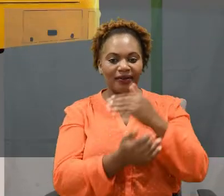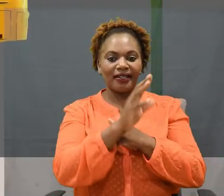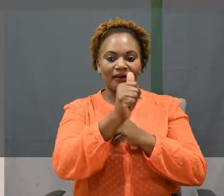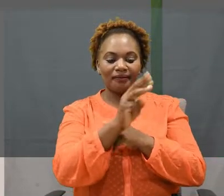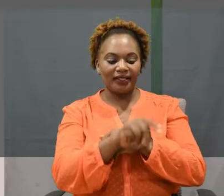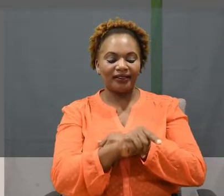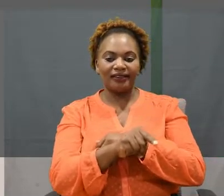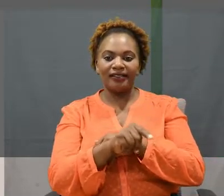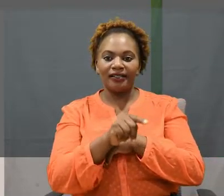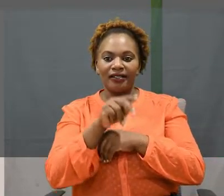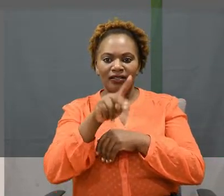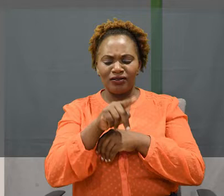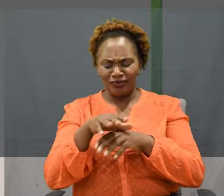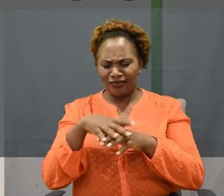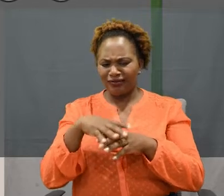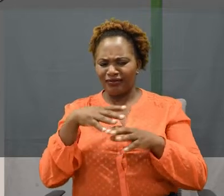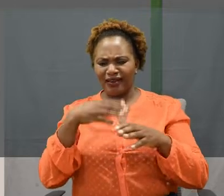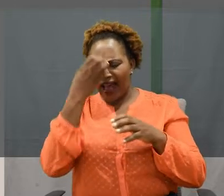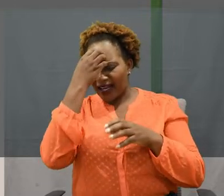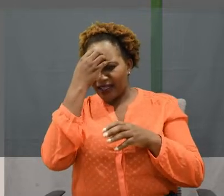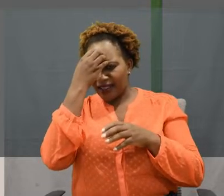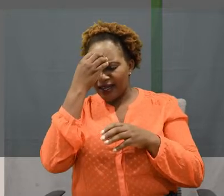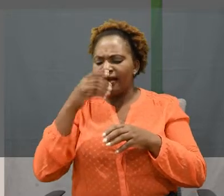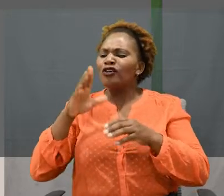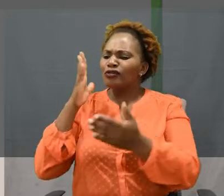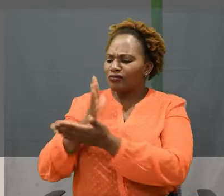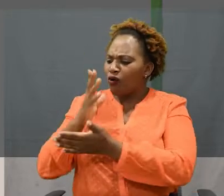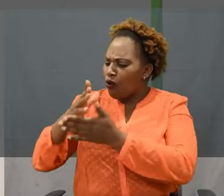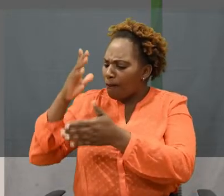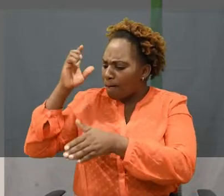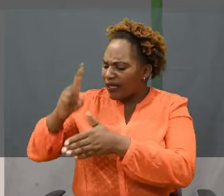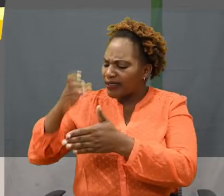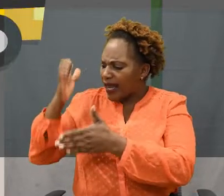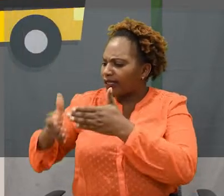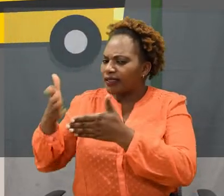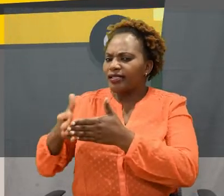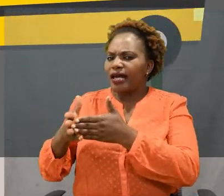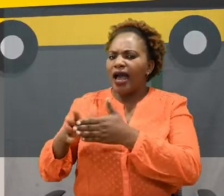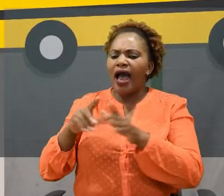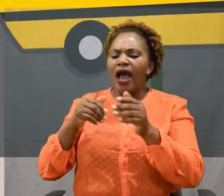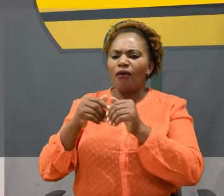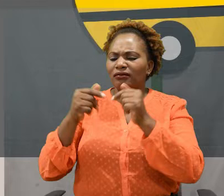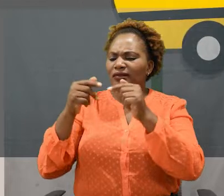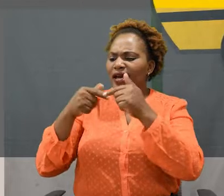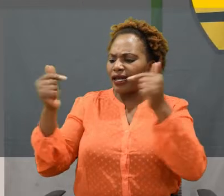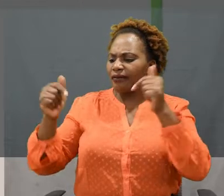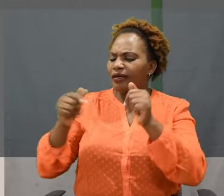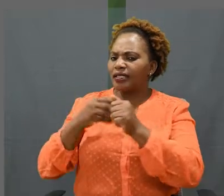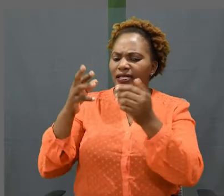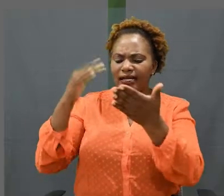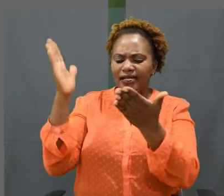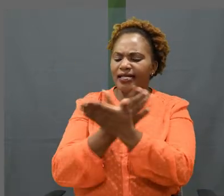kukosa utulifu, atizo liwapi? Tunafaa kusitisha mambo haya, washindani wetu wanayafuta majina ya wapigakura wetu kutoka kwenye sajili ya